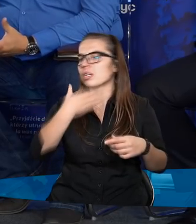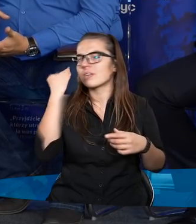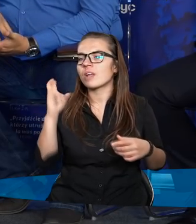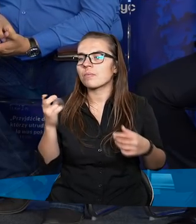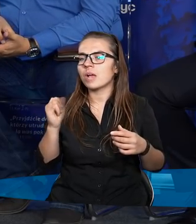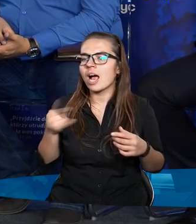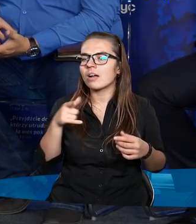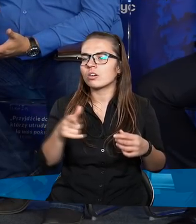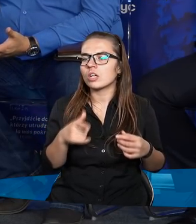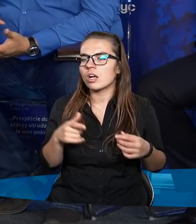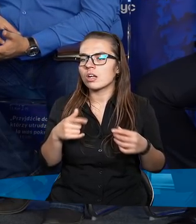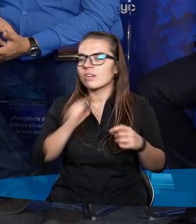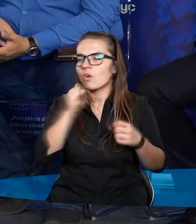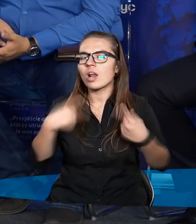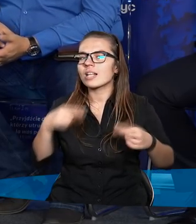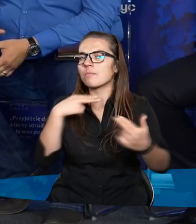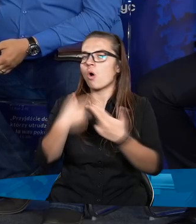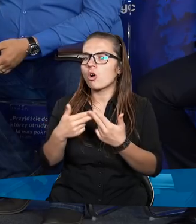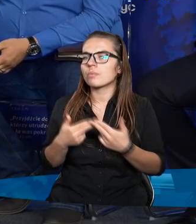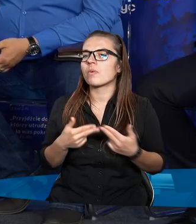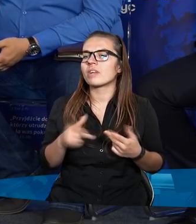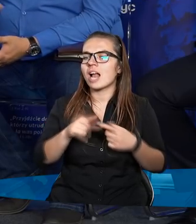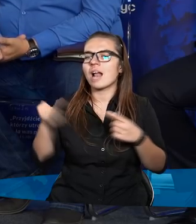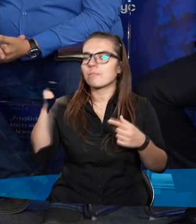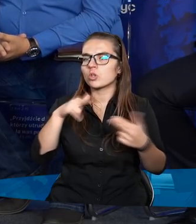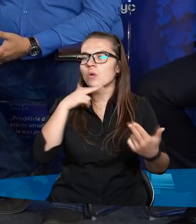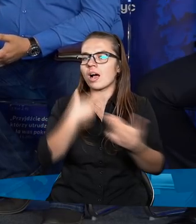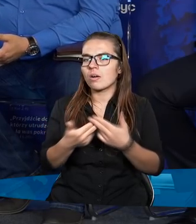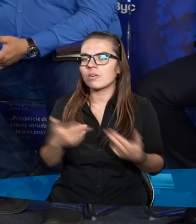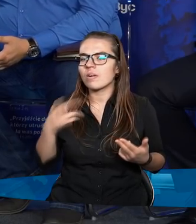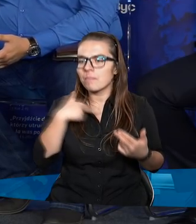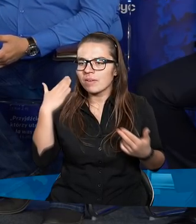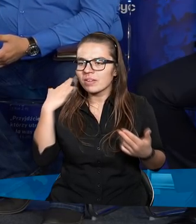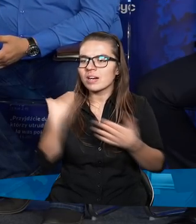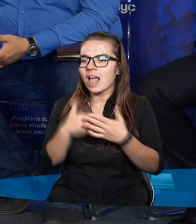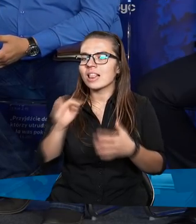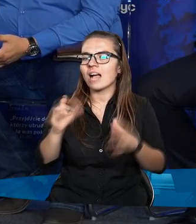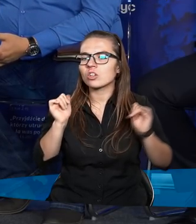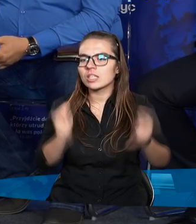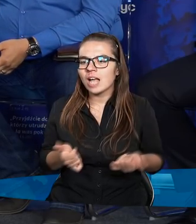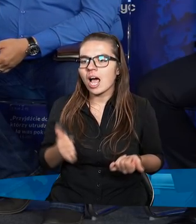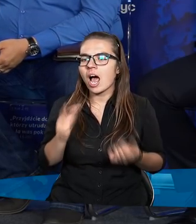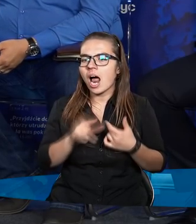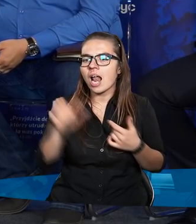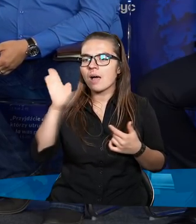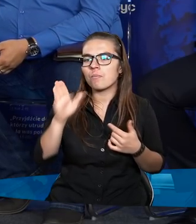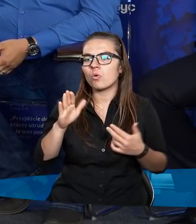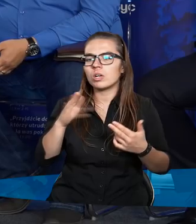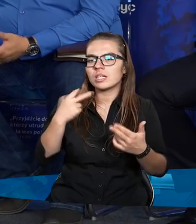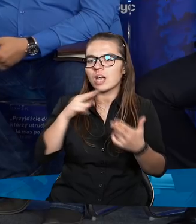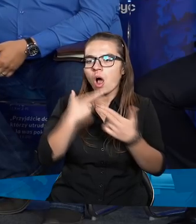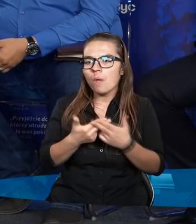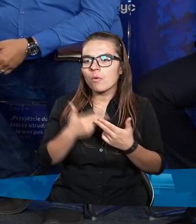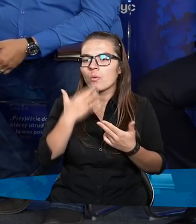wiadomo przez jak długi czas w ogóle nie było odpowiedzi, a jak przyszła odpowiedź, my wiemy, dlaczego to się stało, a Pan Bóg Hiobowi odpowiadał,